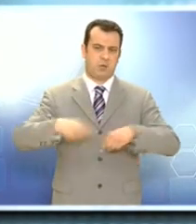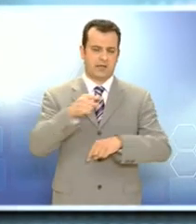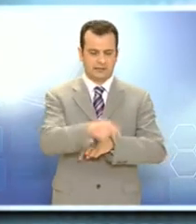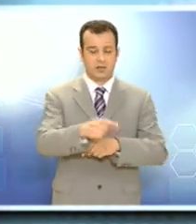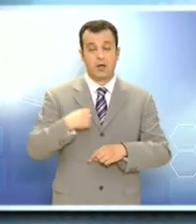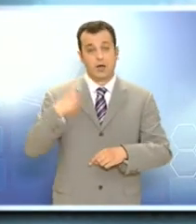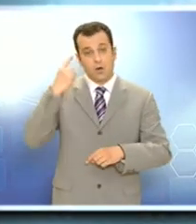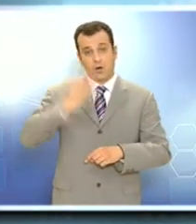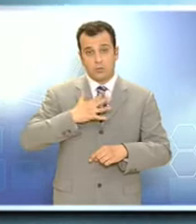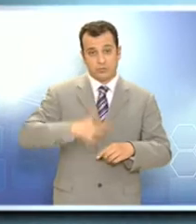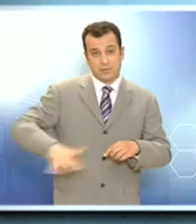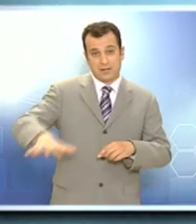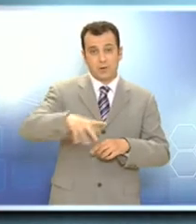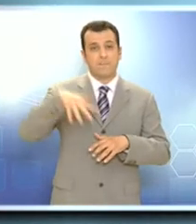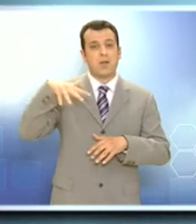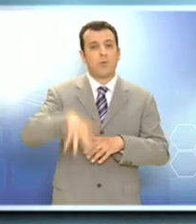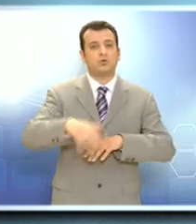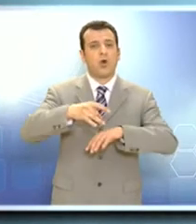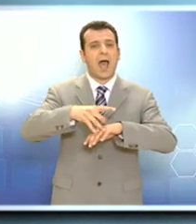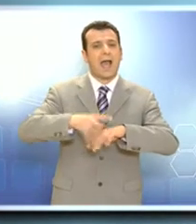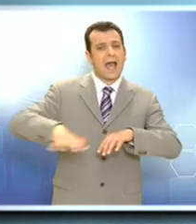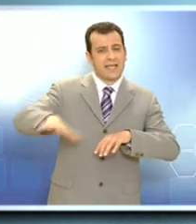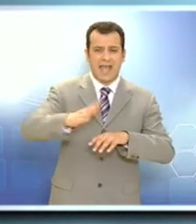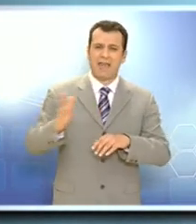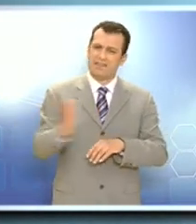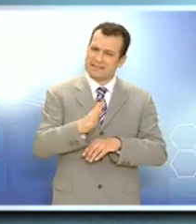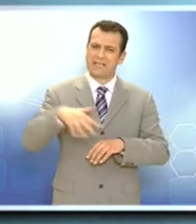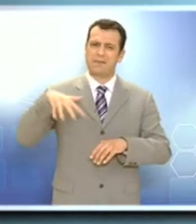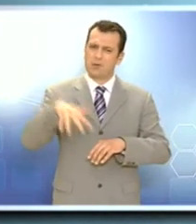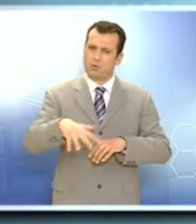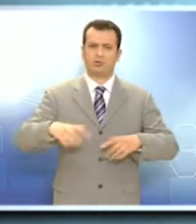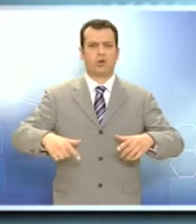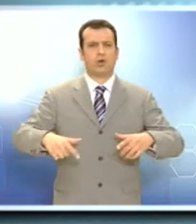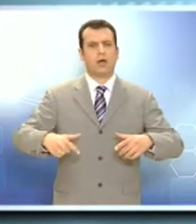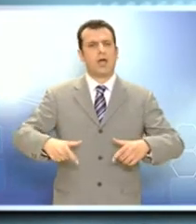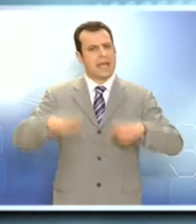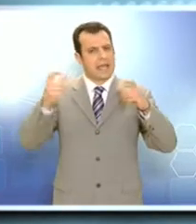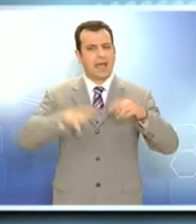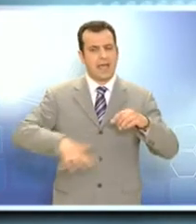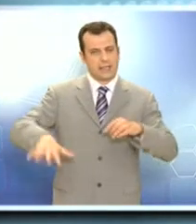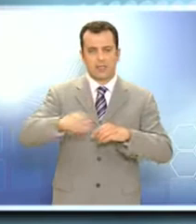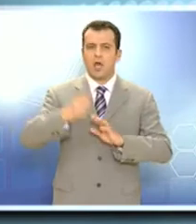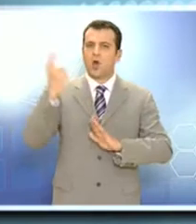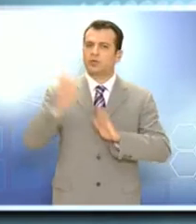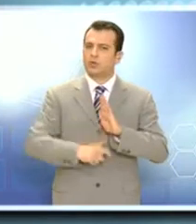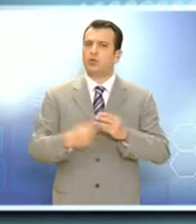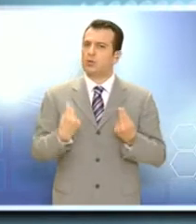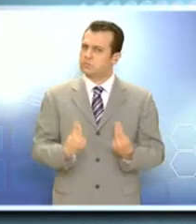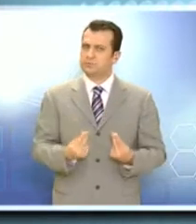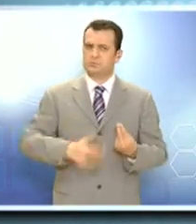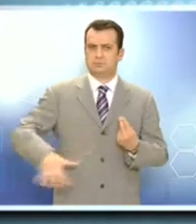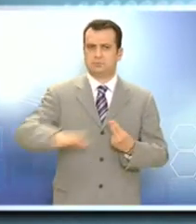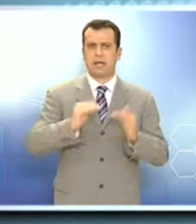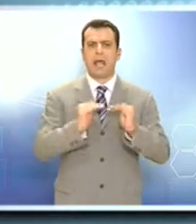η περιοχή δική μας εδώ της Σαχαΐας και της δυτικής της Τελοποννής περισσότερα, η Ιλία Σαχαΐας, οι μονάδες είναι σε ικανοποιητικά